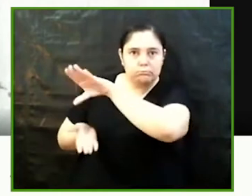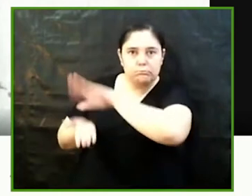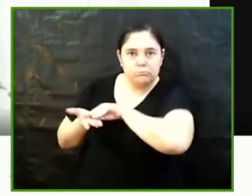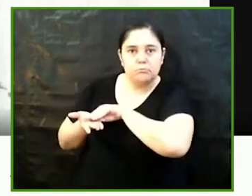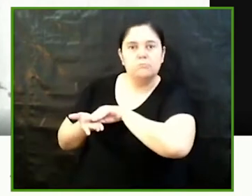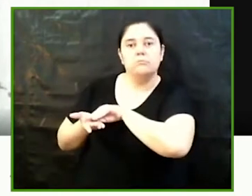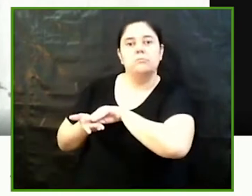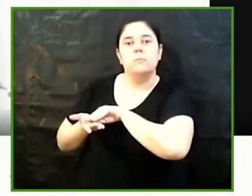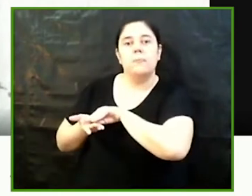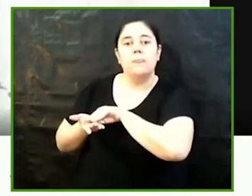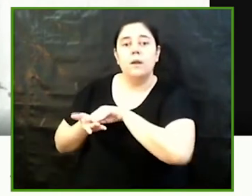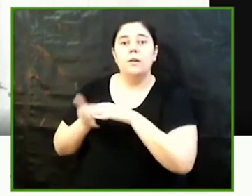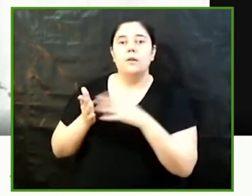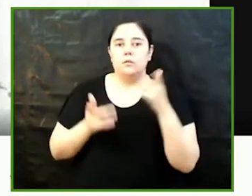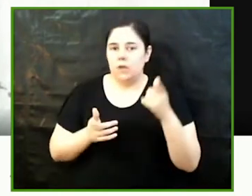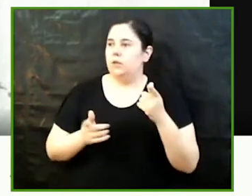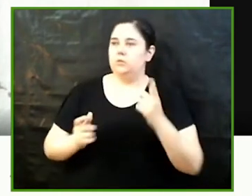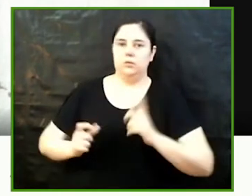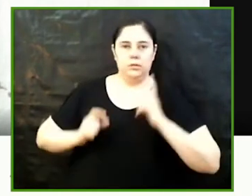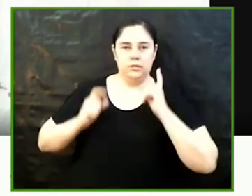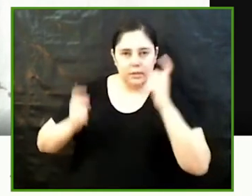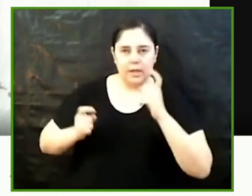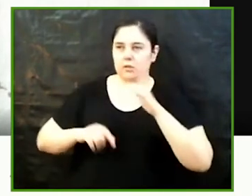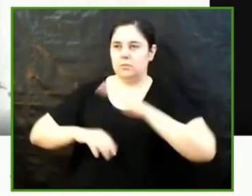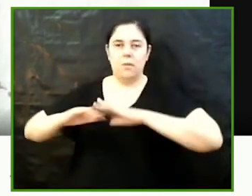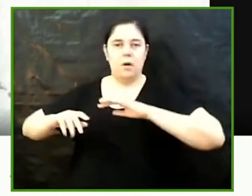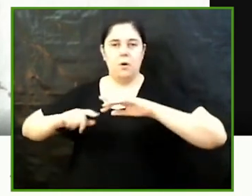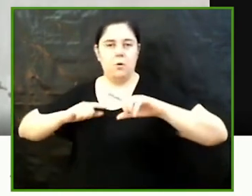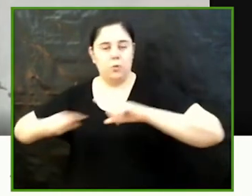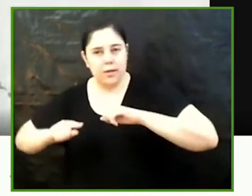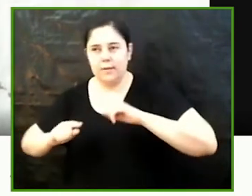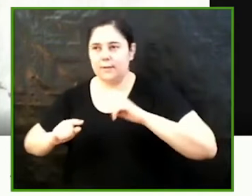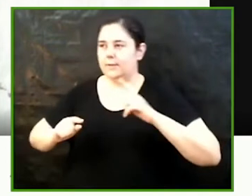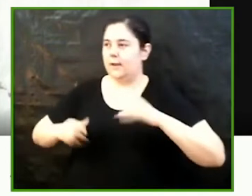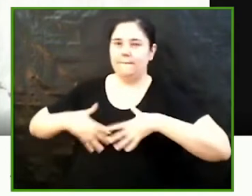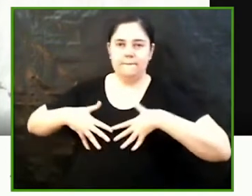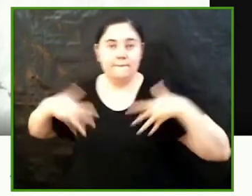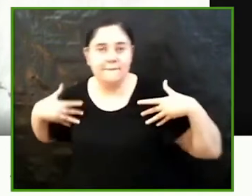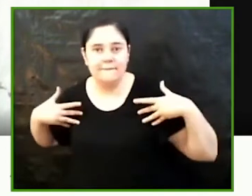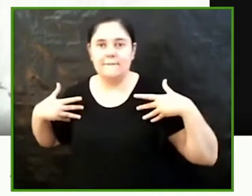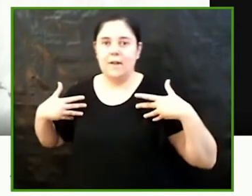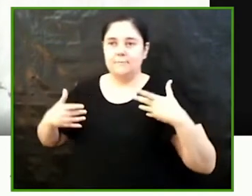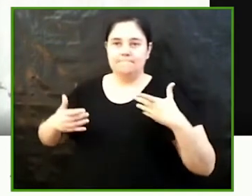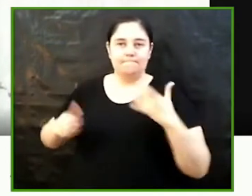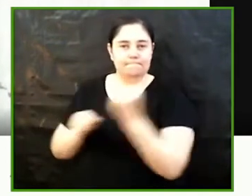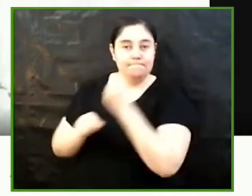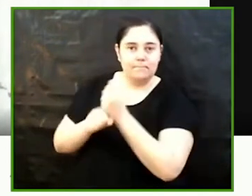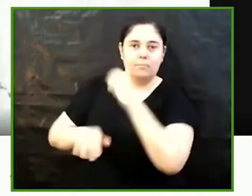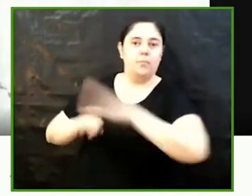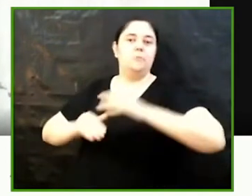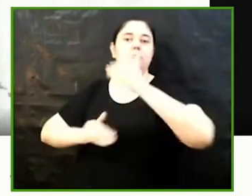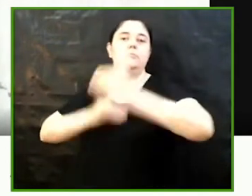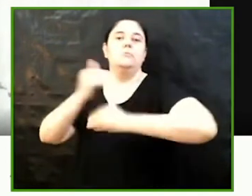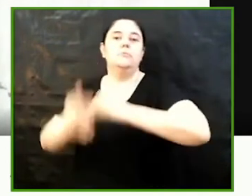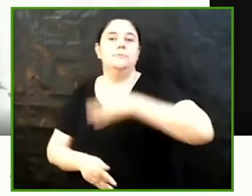posar-hi tota l'empenta i tota la il·lusió per poder-ho tirar endavant.